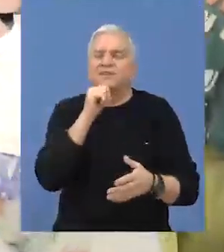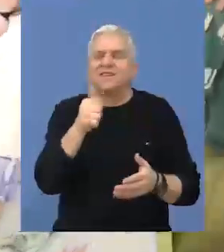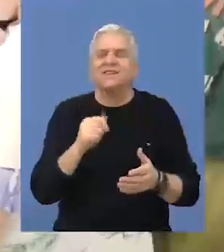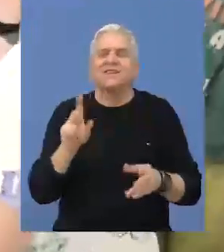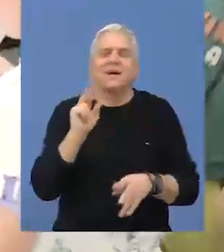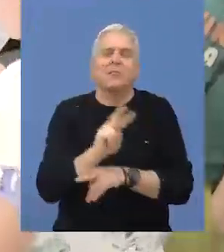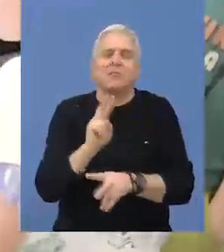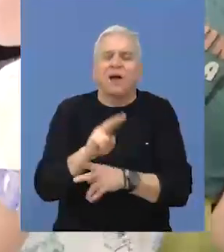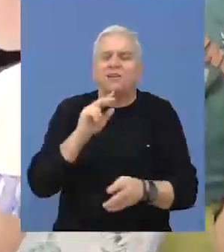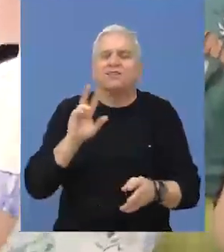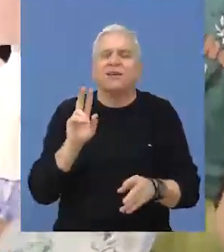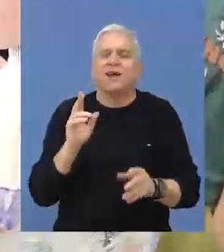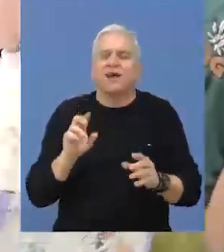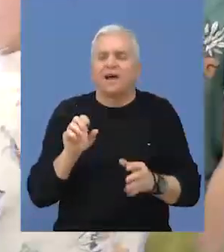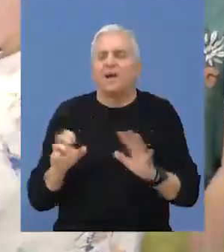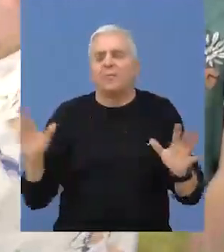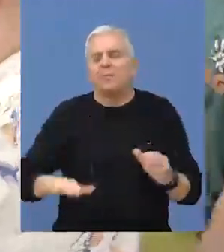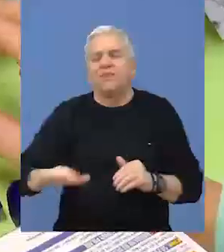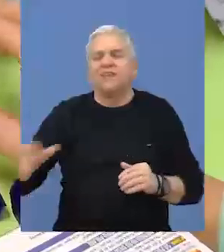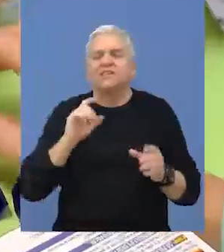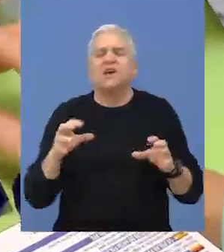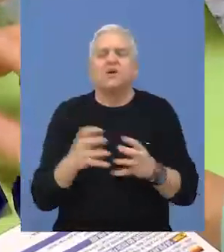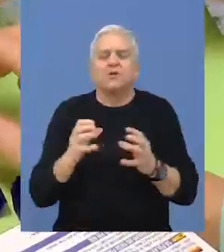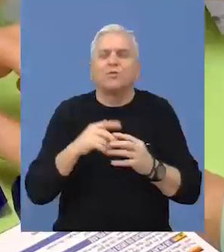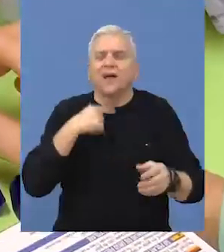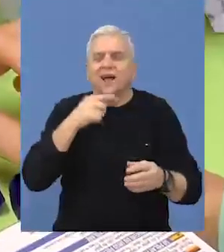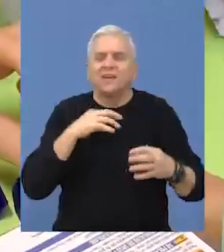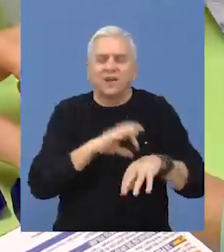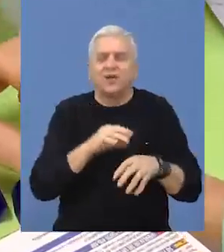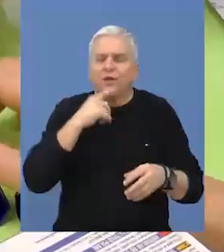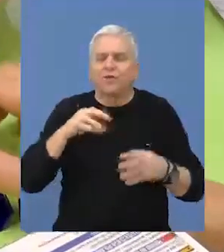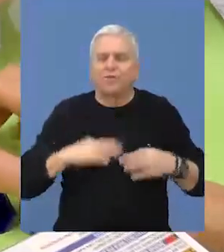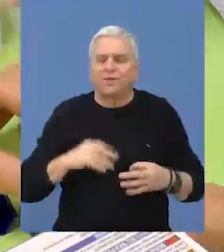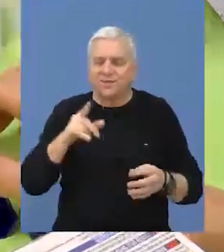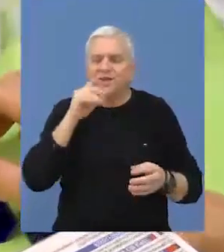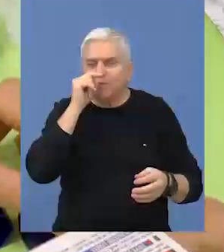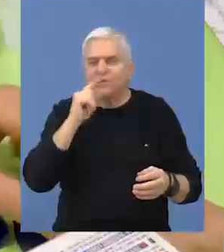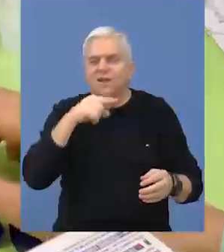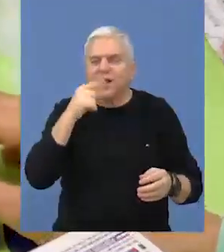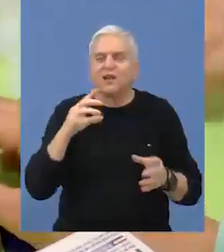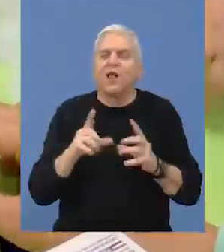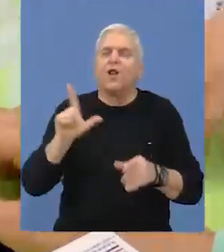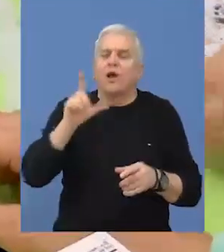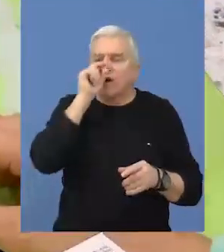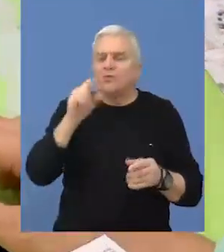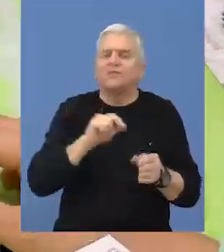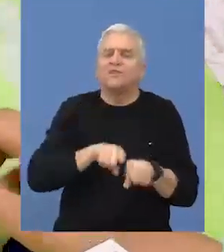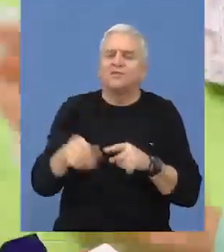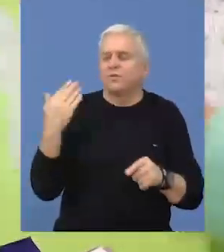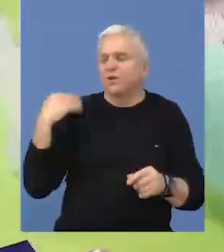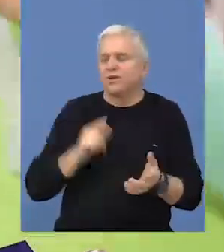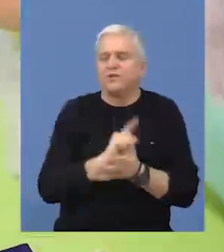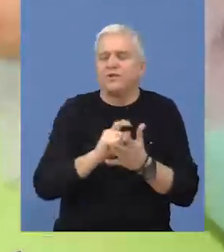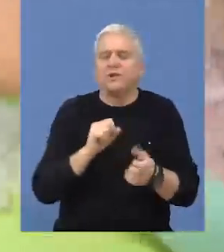predstavlja samo jedan gest pažnje prema najmlađima, rekao je dr. Radojević i podsjetio da je Lokalna samouprava u prethodnom